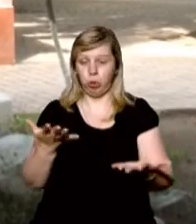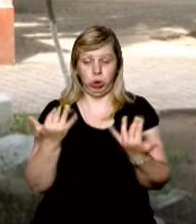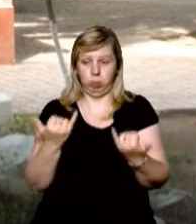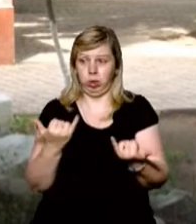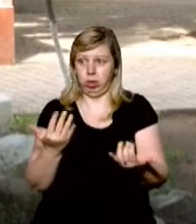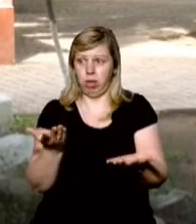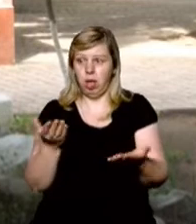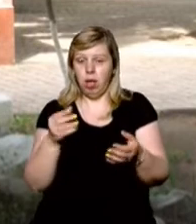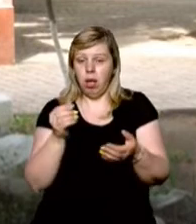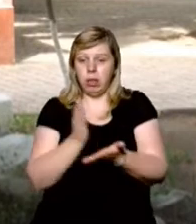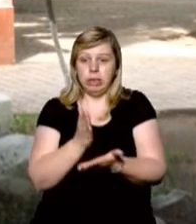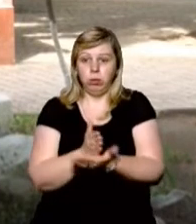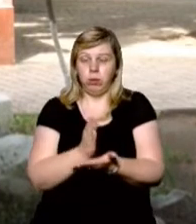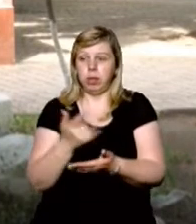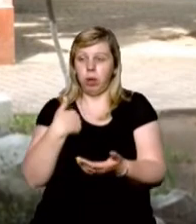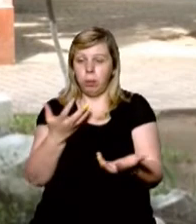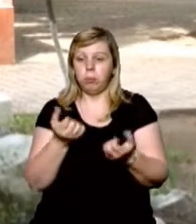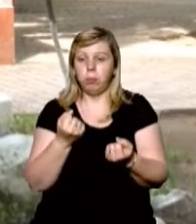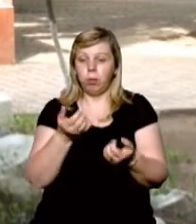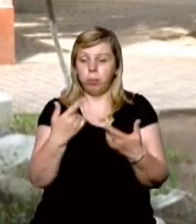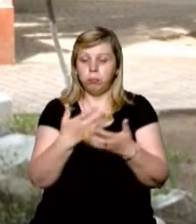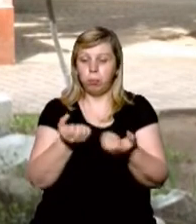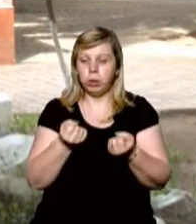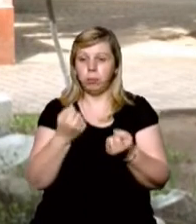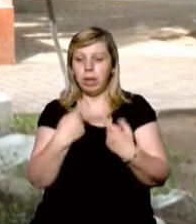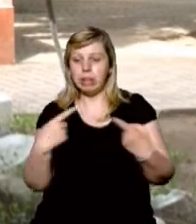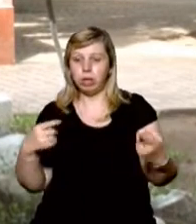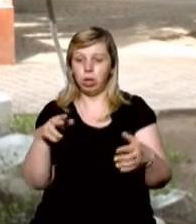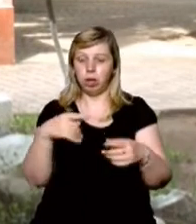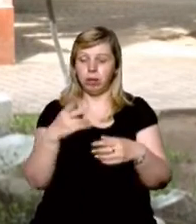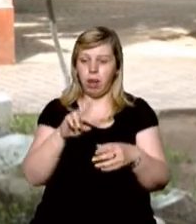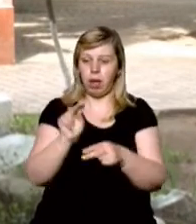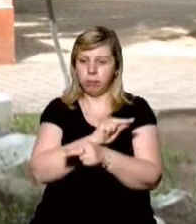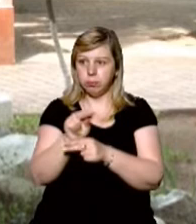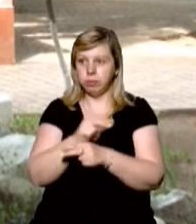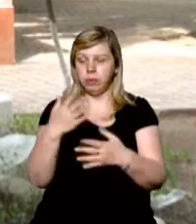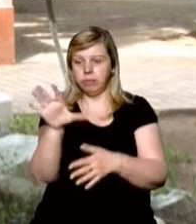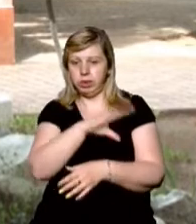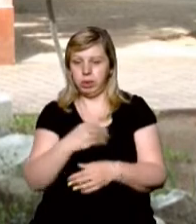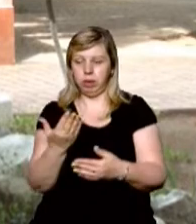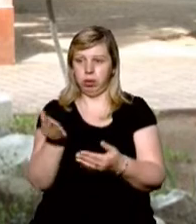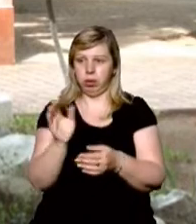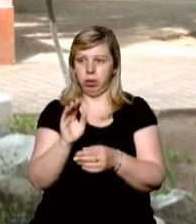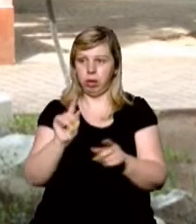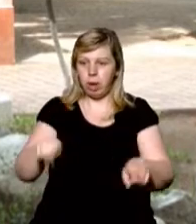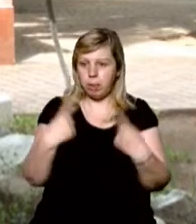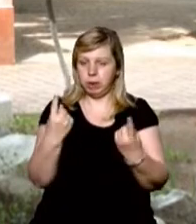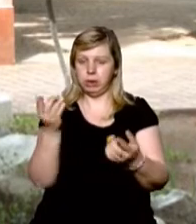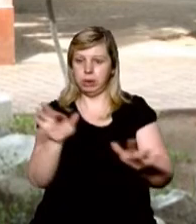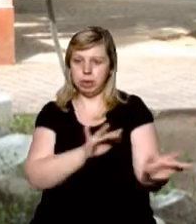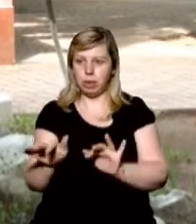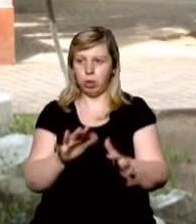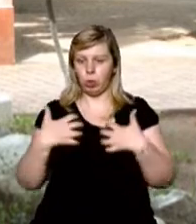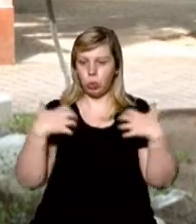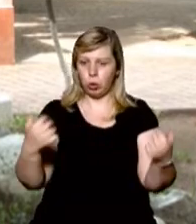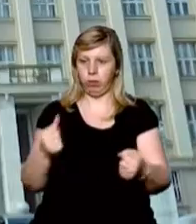безперебійно функціонувати і отримувати весь персонал, який потрібен для реалізації всіх тих задумів і реабілітаційних заходів,